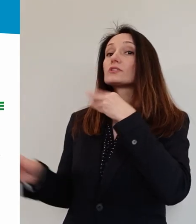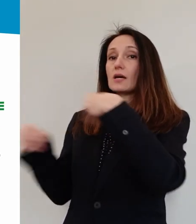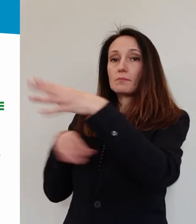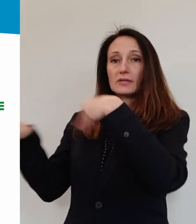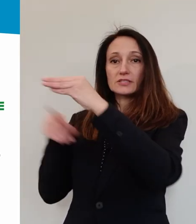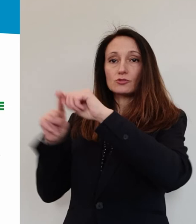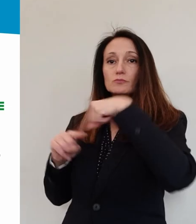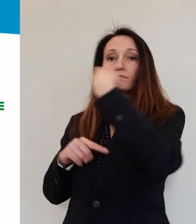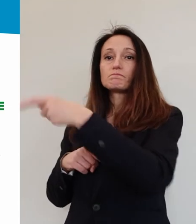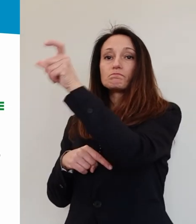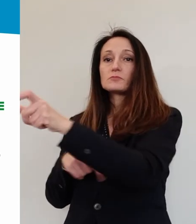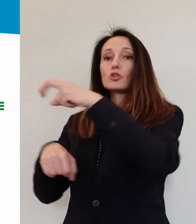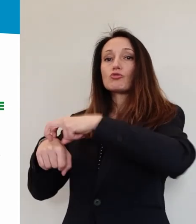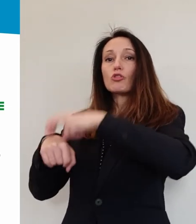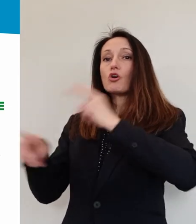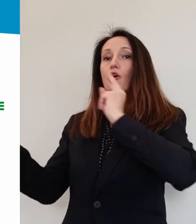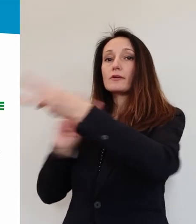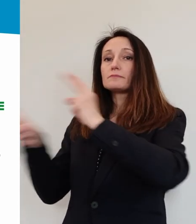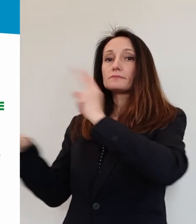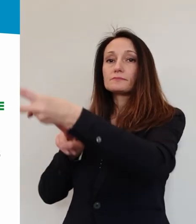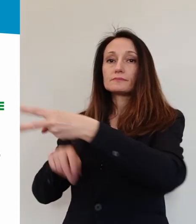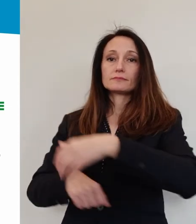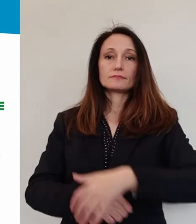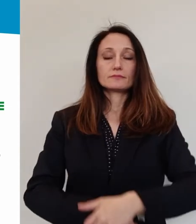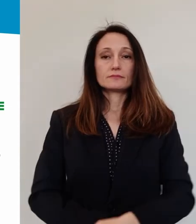Ahistezo lavoratori.it.it. Let으ne